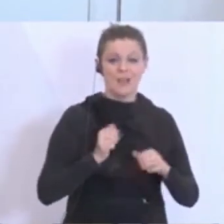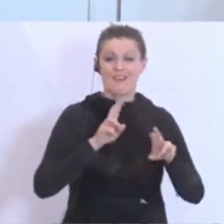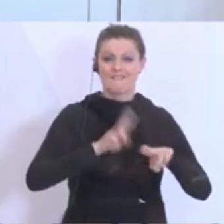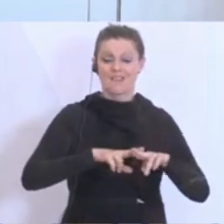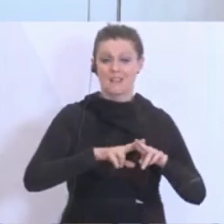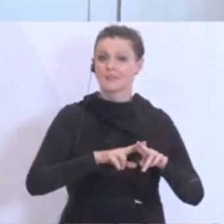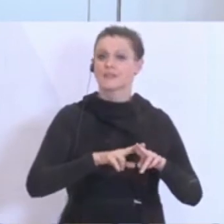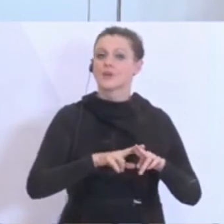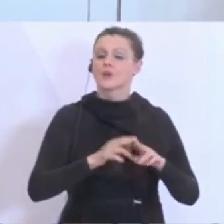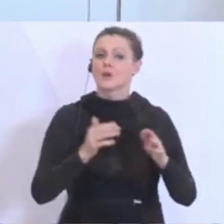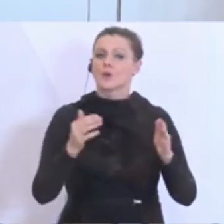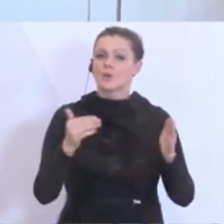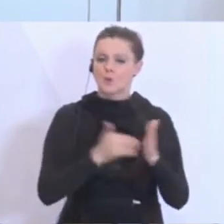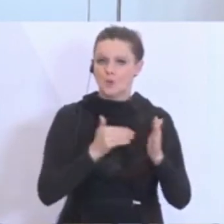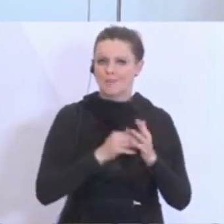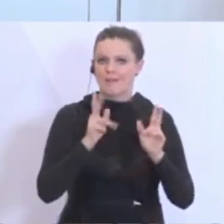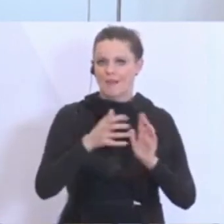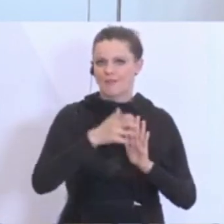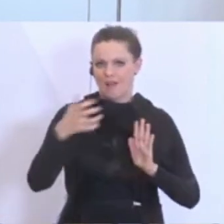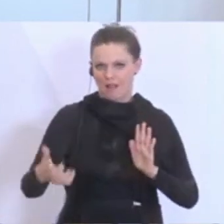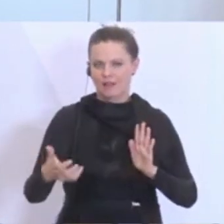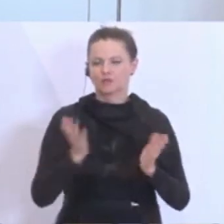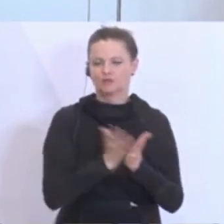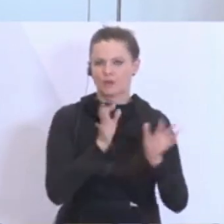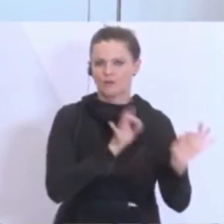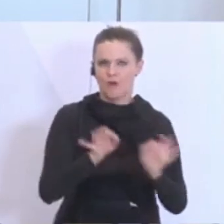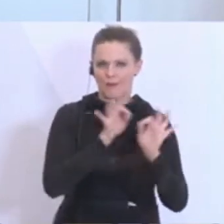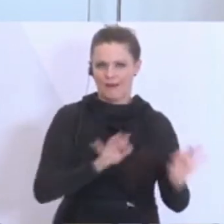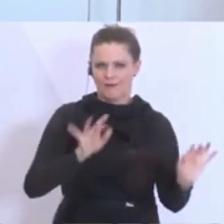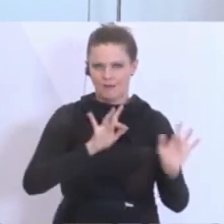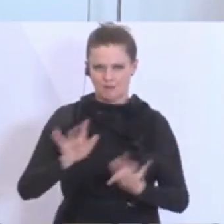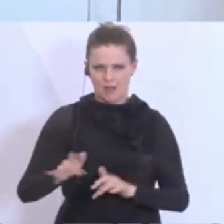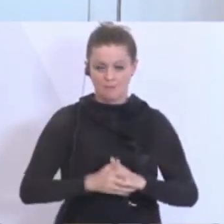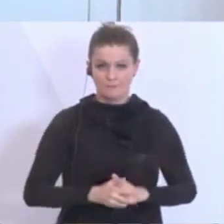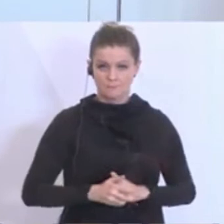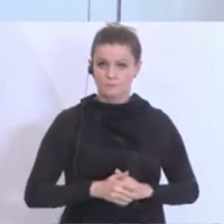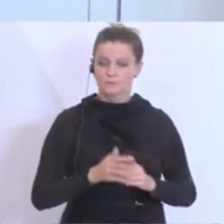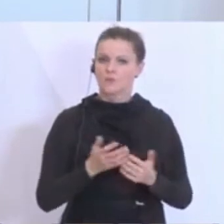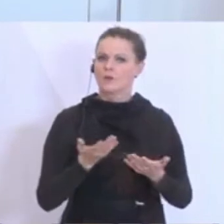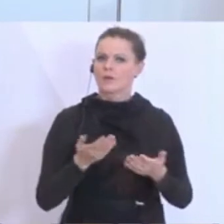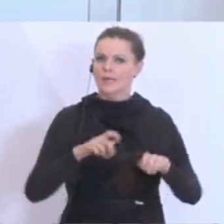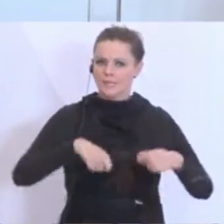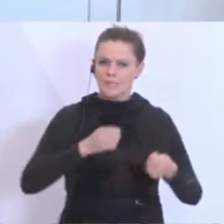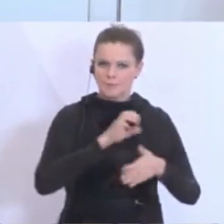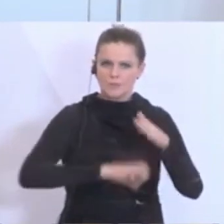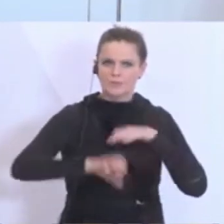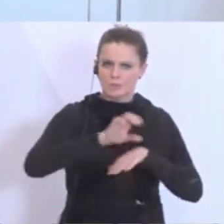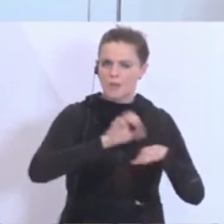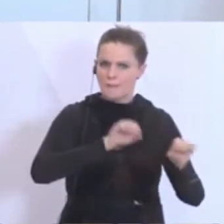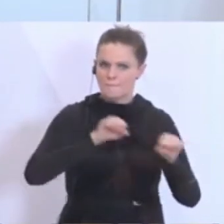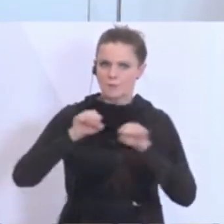entsprechend wirksam zu werden und Lage angepasst, jene Kapazitäten zur Verfügung zu stellen, die die